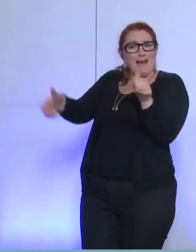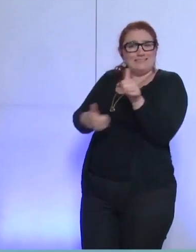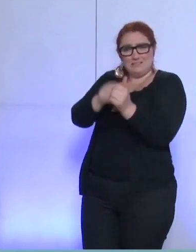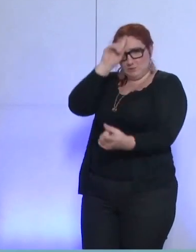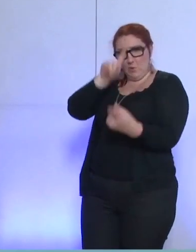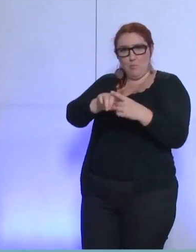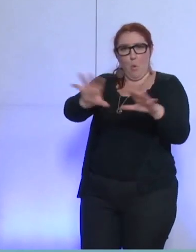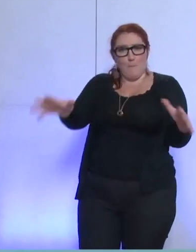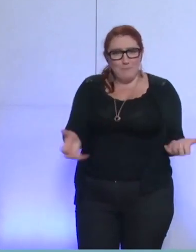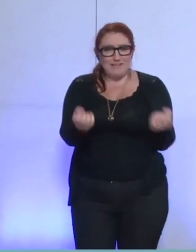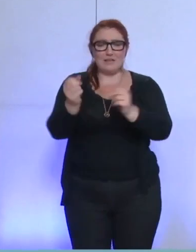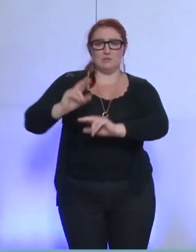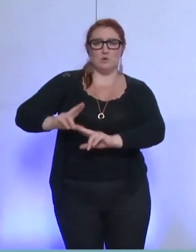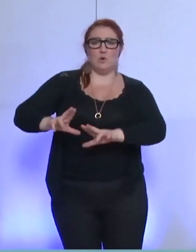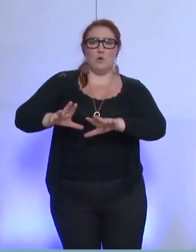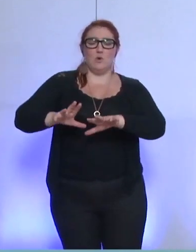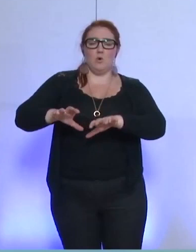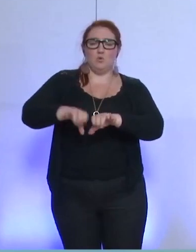technique, juridique et financier.